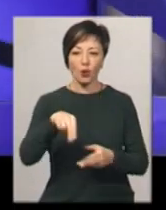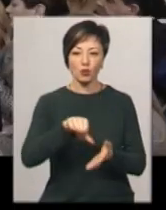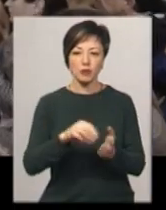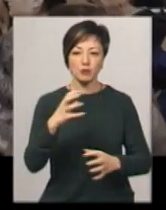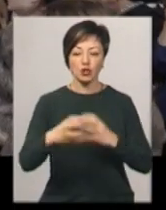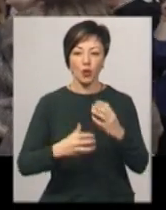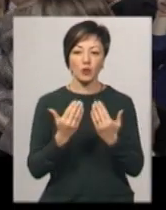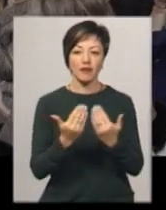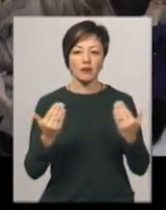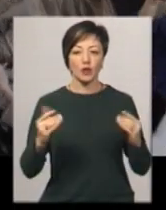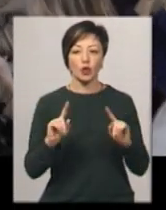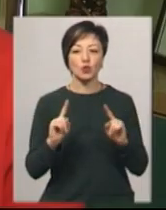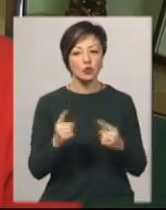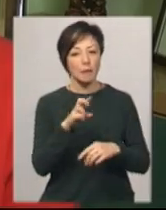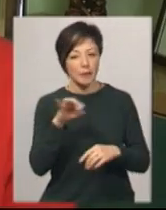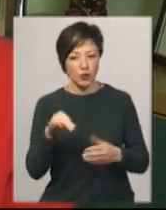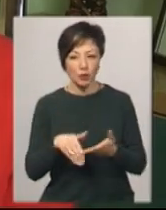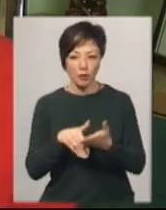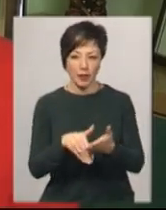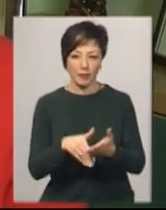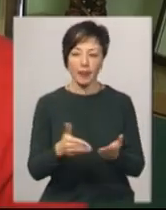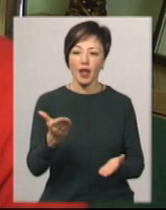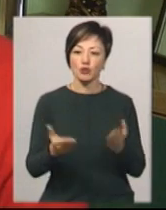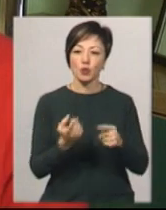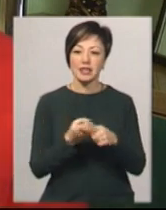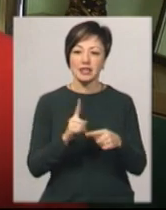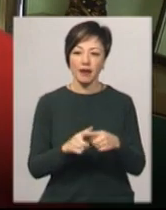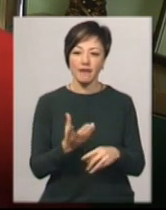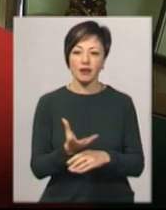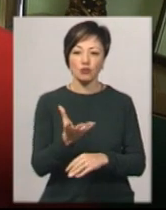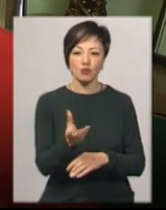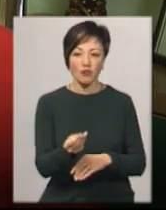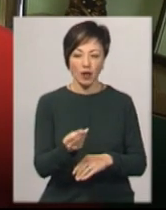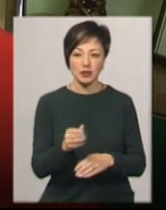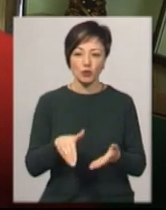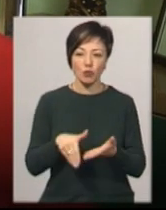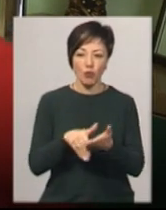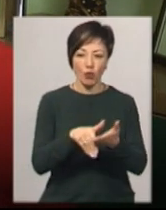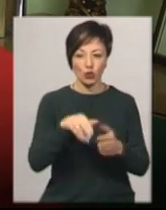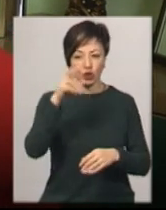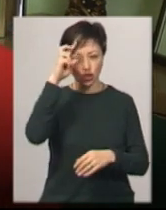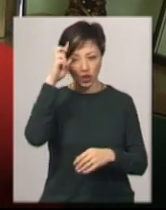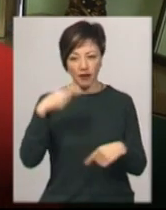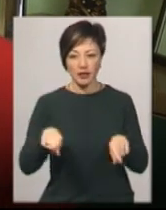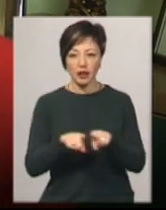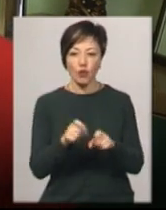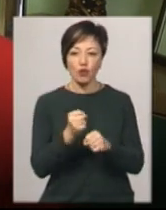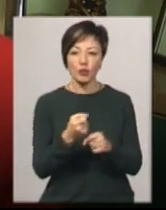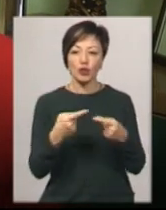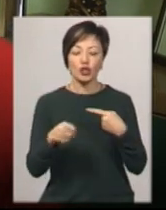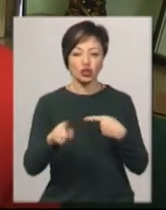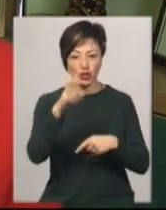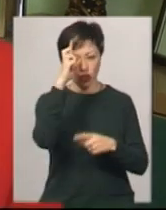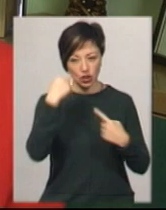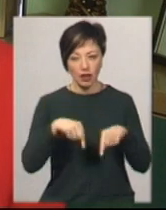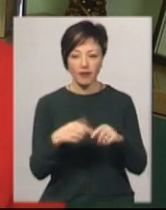міжнародних виставках дуже б їм допомогла. Якщо це фінансувати за допомогою держави, так як це роблять інші держави,